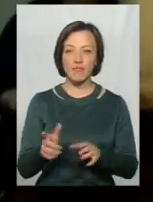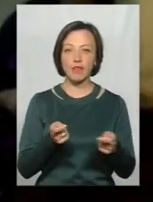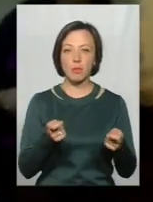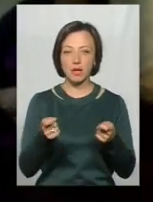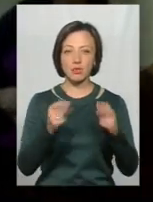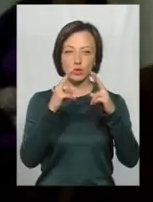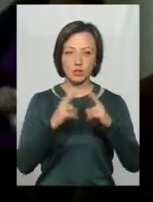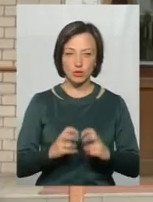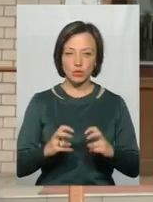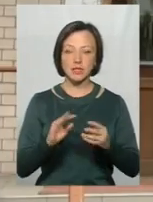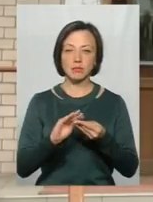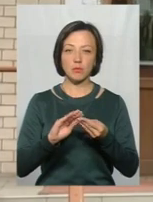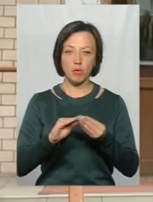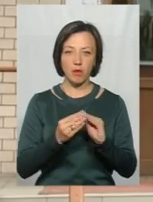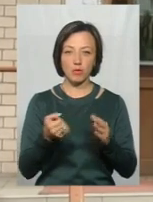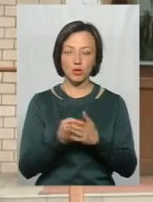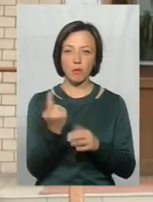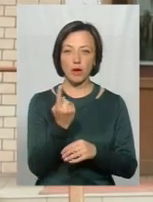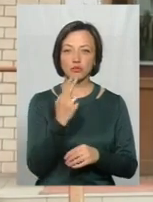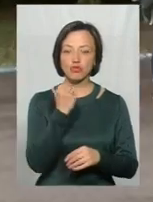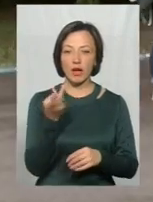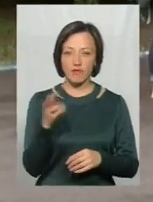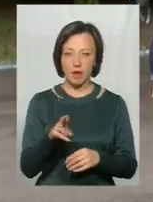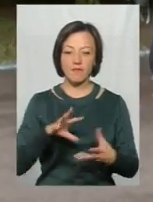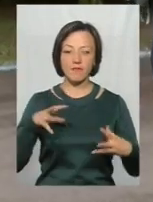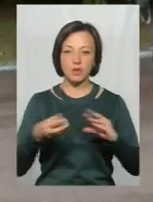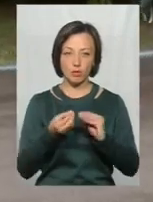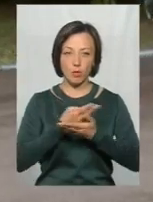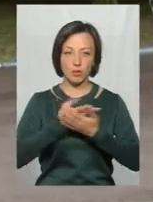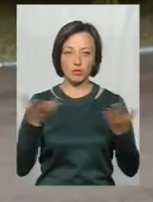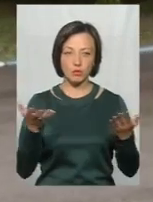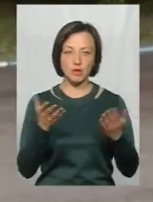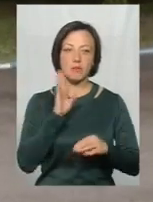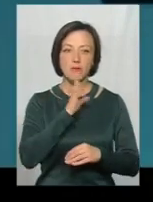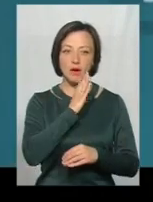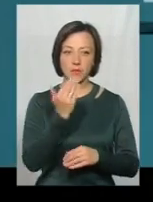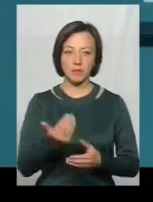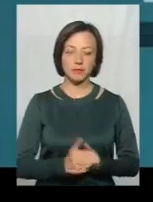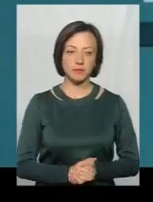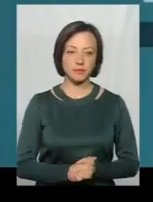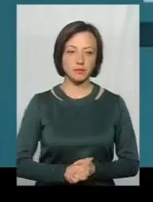досліджуватимуть інцидент до 1 червня, після чого висновки уприлюднять Анжелі Онищук.